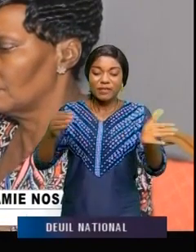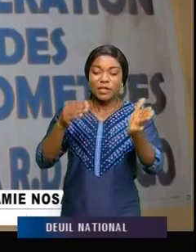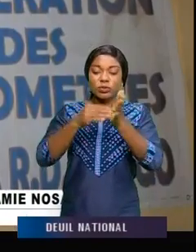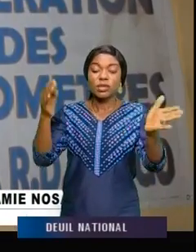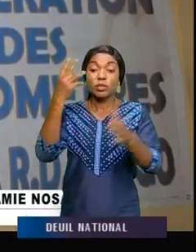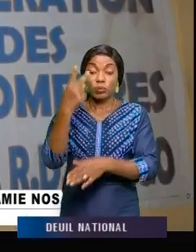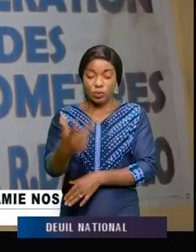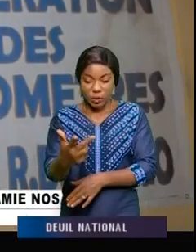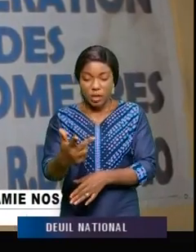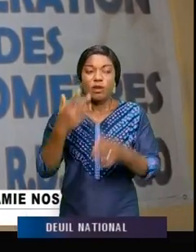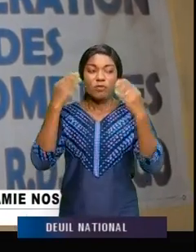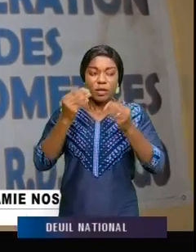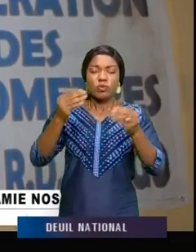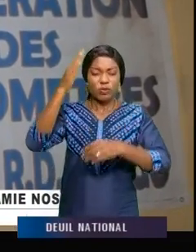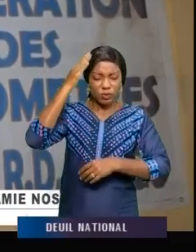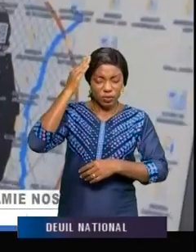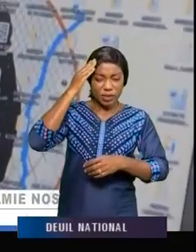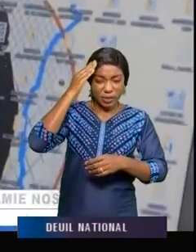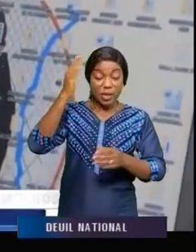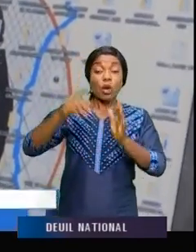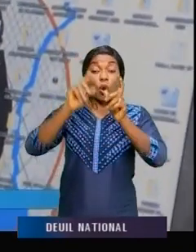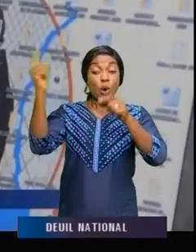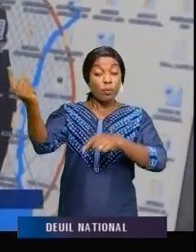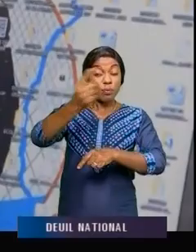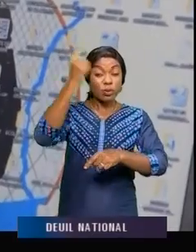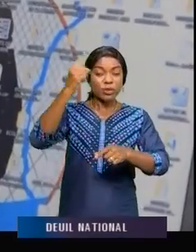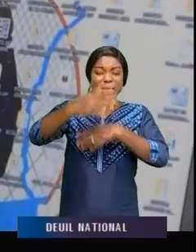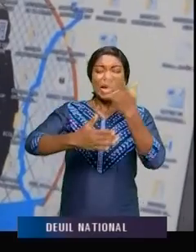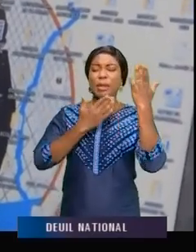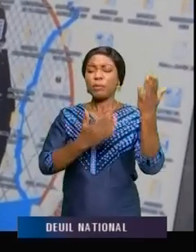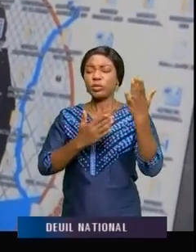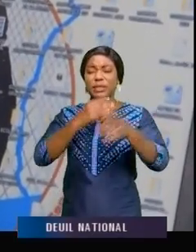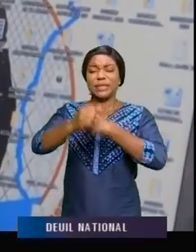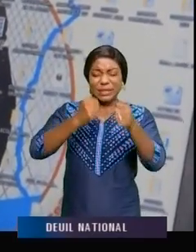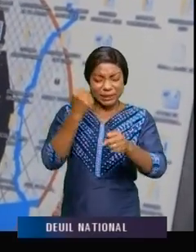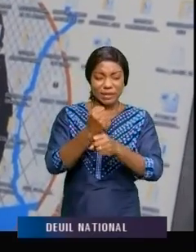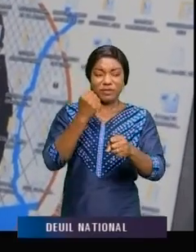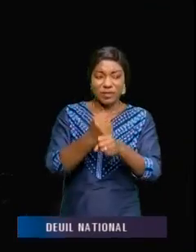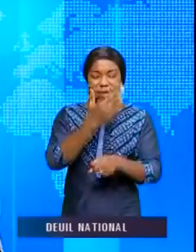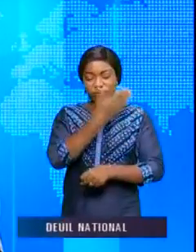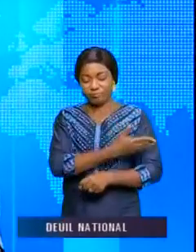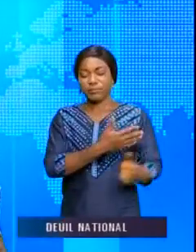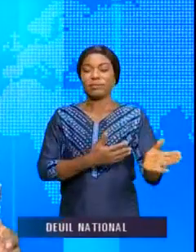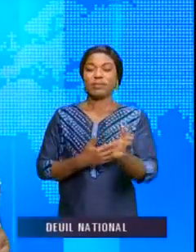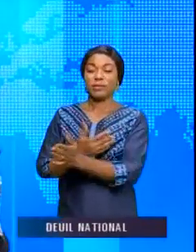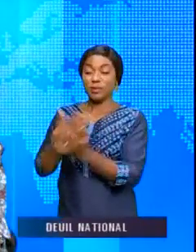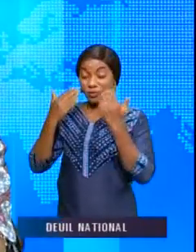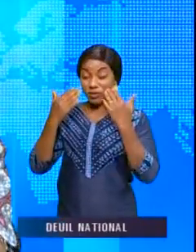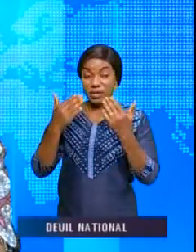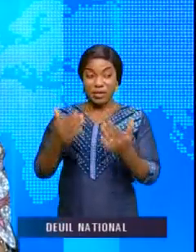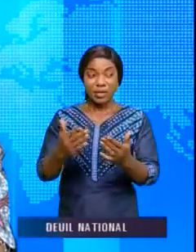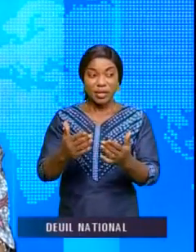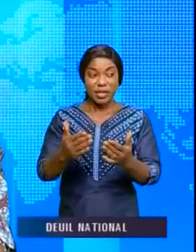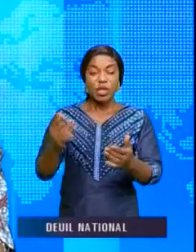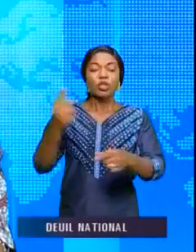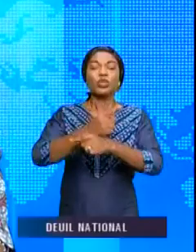a donc lieu de faire connaître à la face du monde l'importance de cette profession. Voilà, et à marge